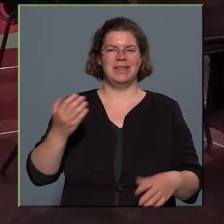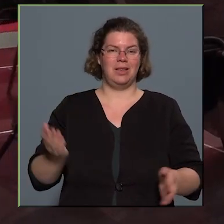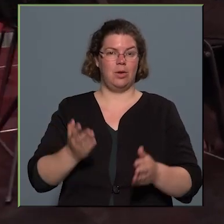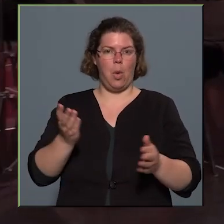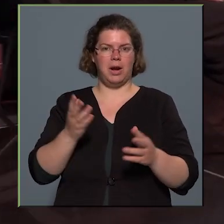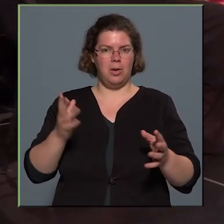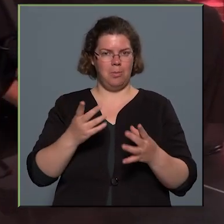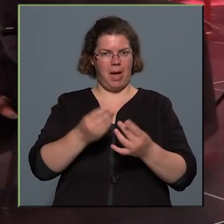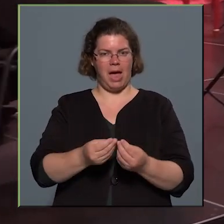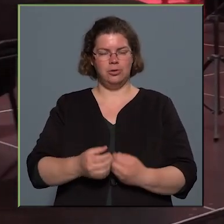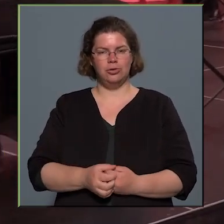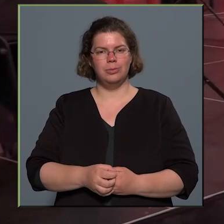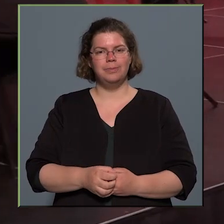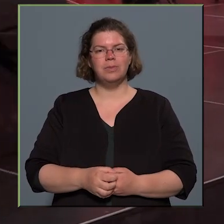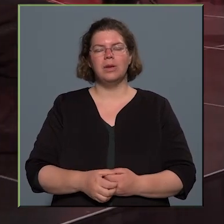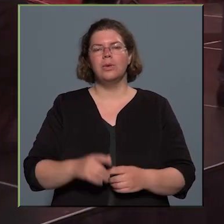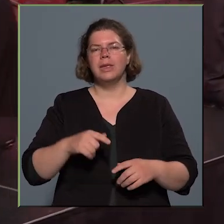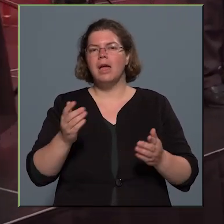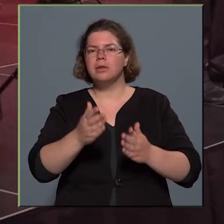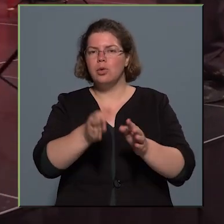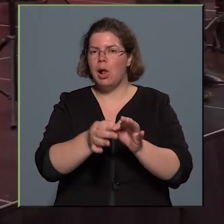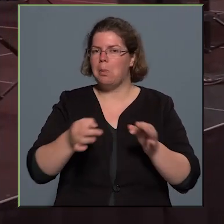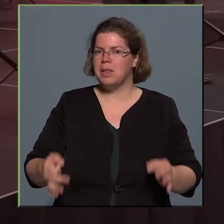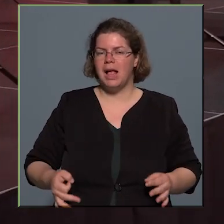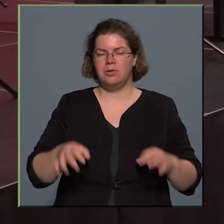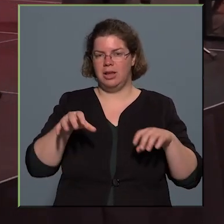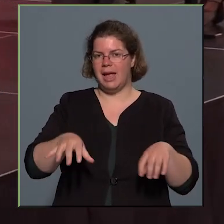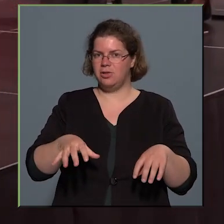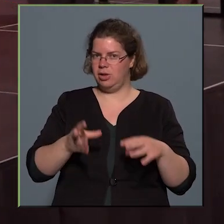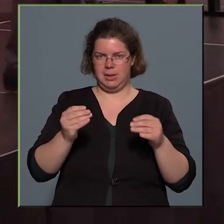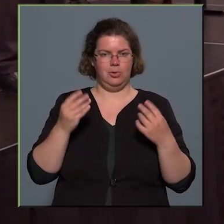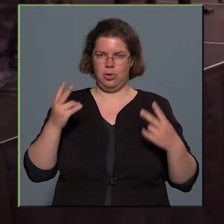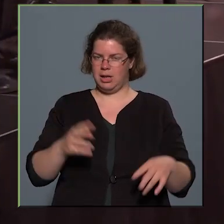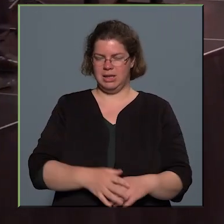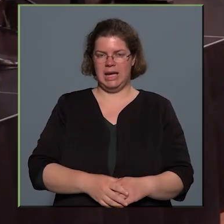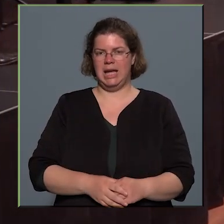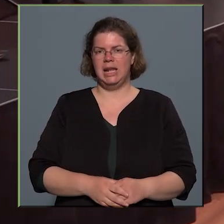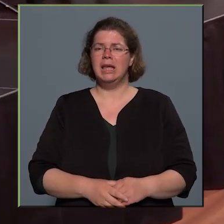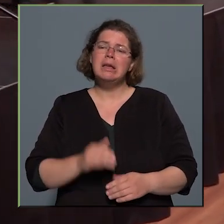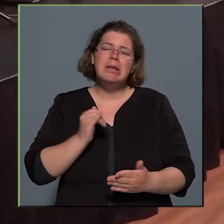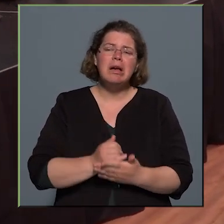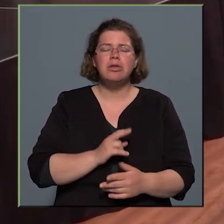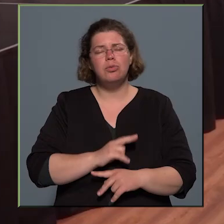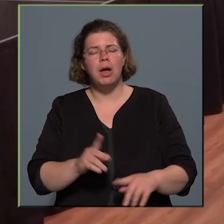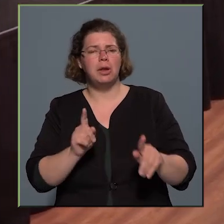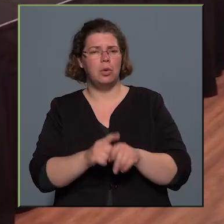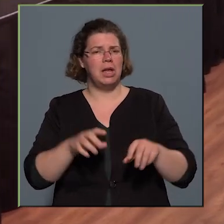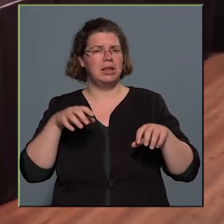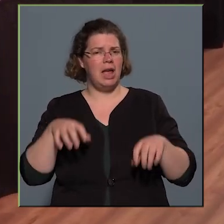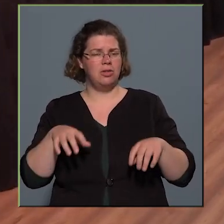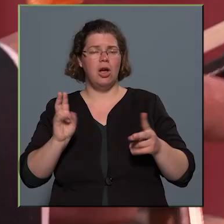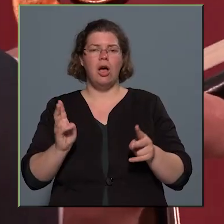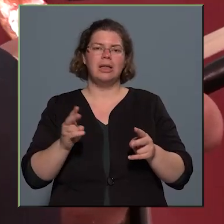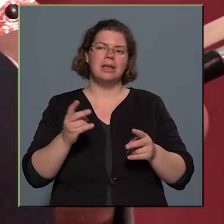Tehát ugye a szorgalom nélkül a tehetség nem sokat ért, tehát igaz, hogy vannak olyan tehetségek, akik